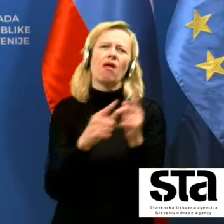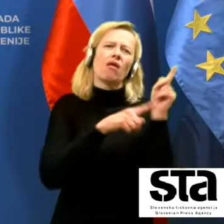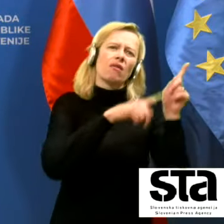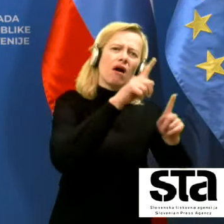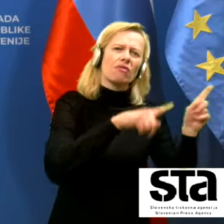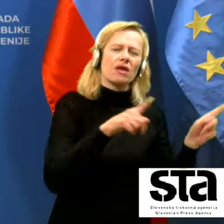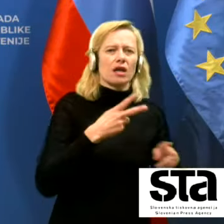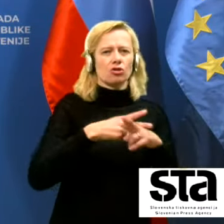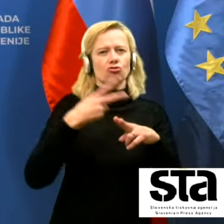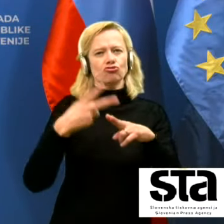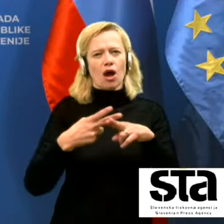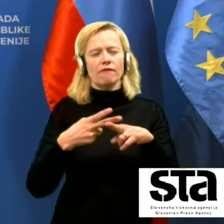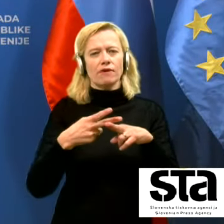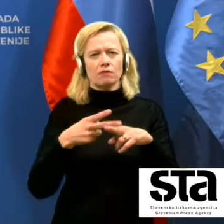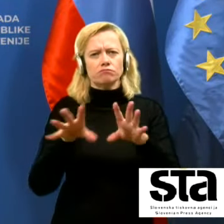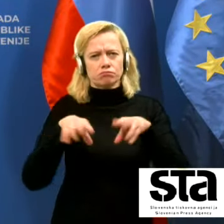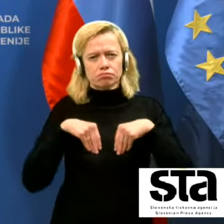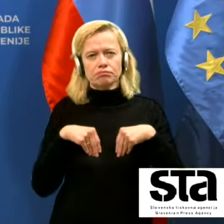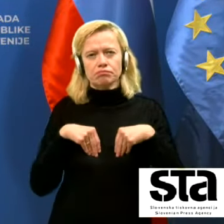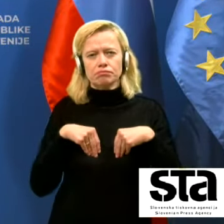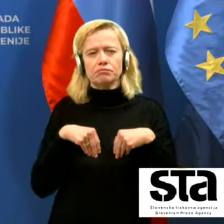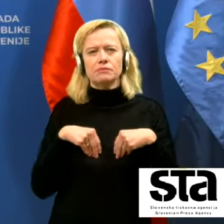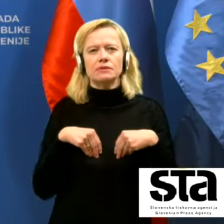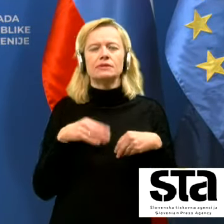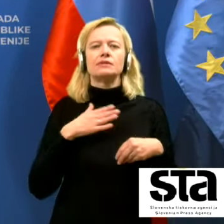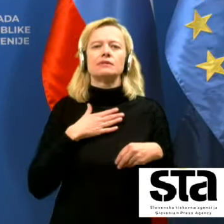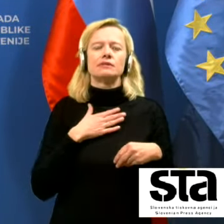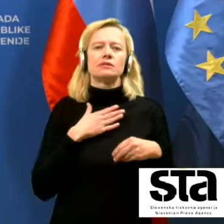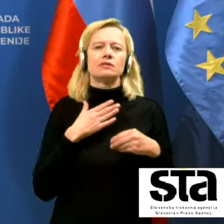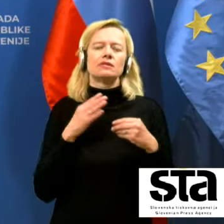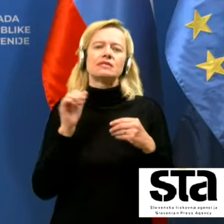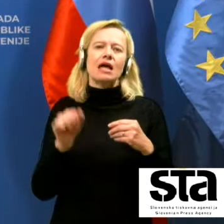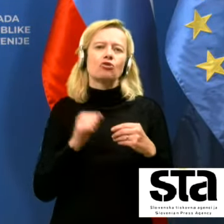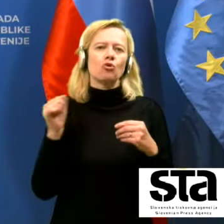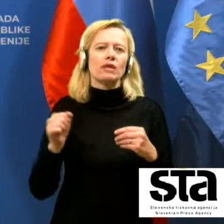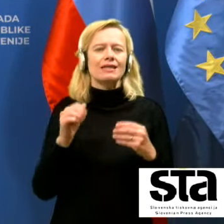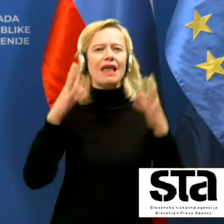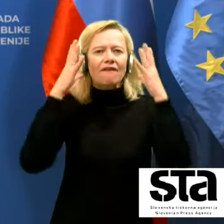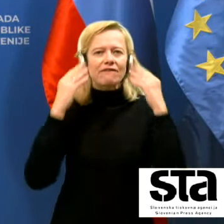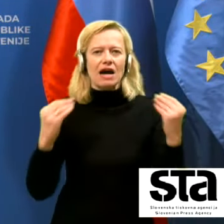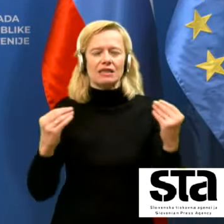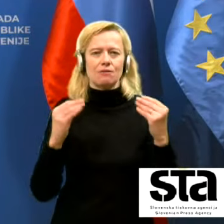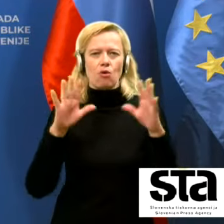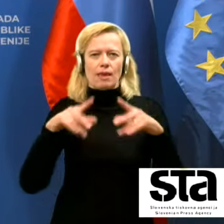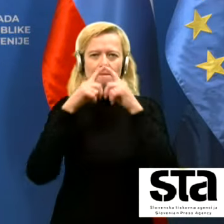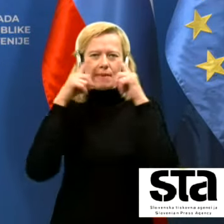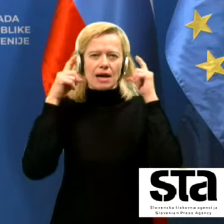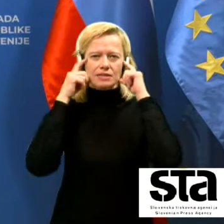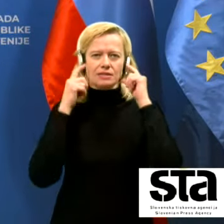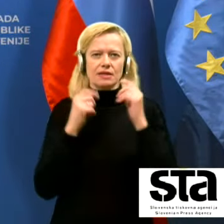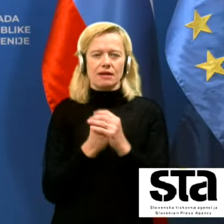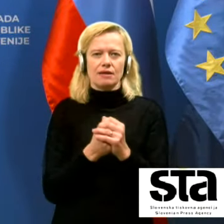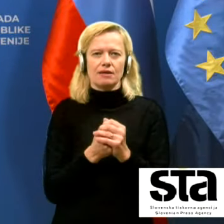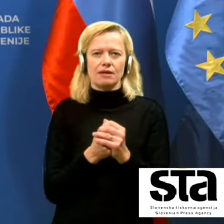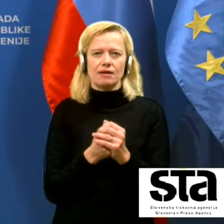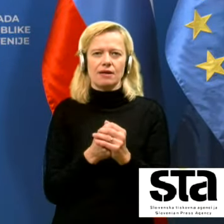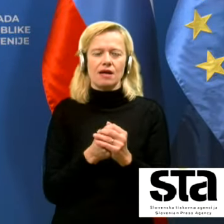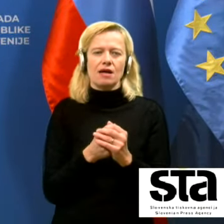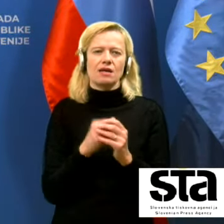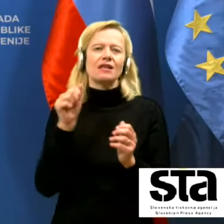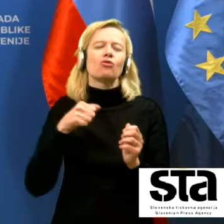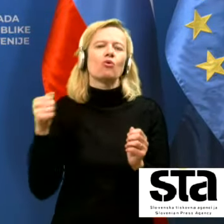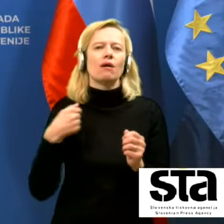sprejemale tudi za namenom, da se na maske sveda dosledno navadimo. Da vemo, da je to tisto, kar nas ščiti